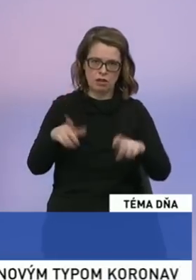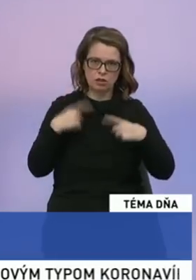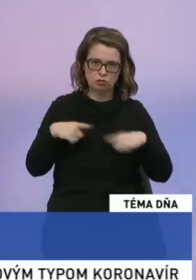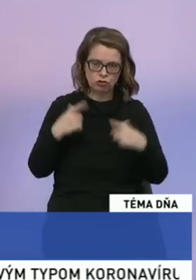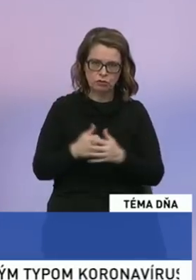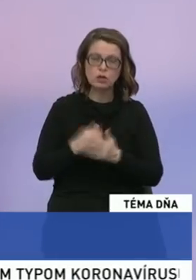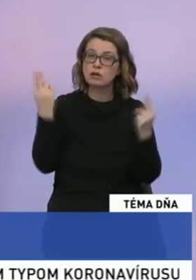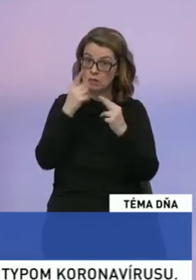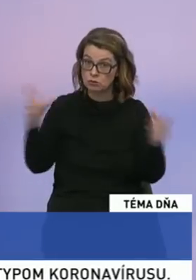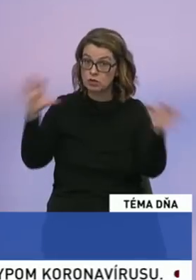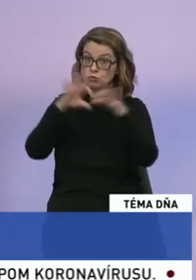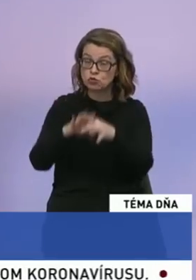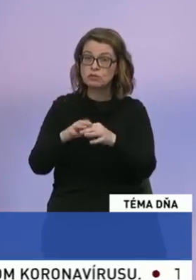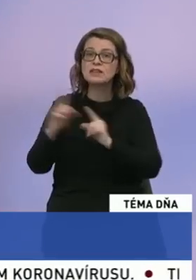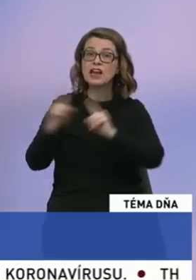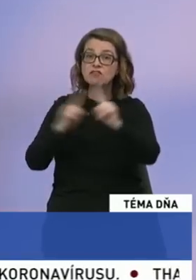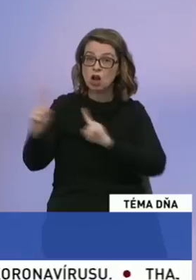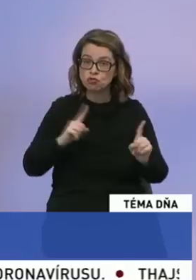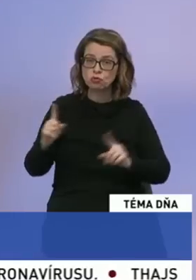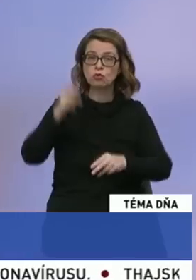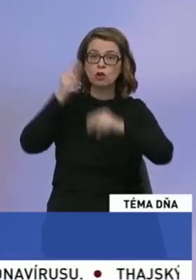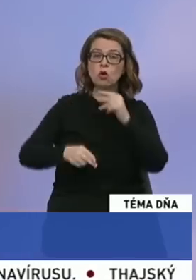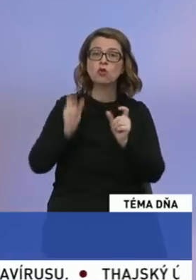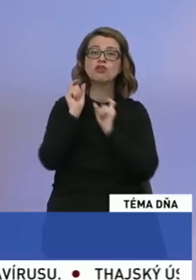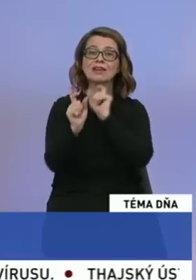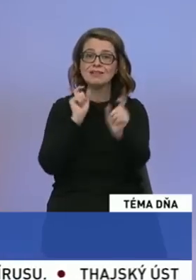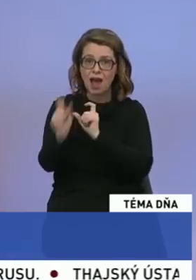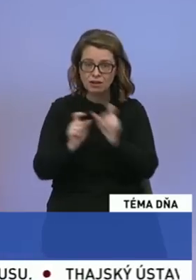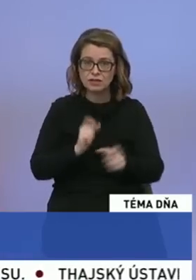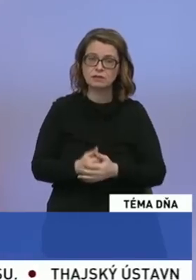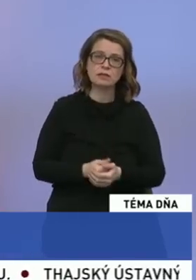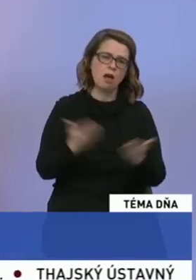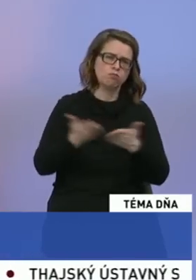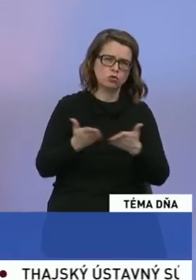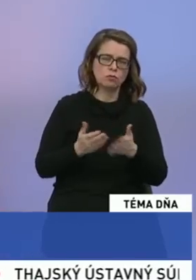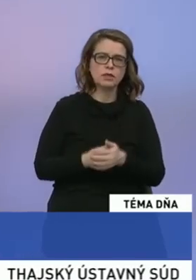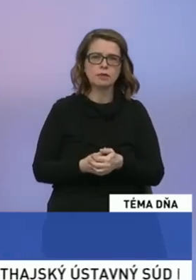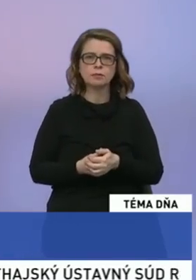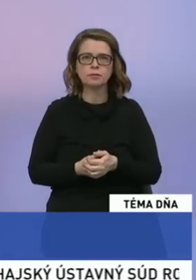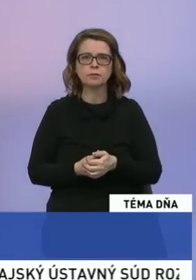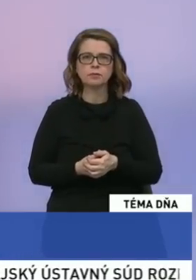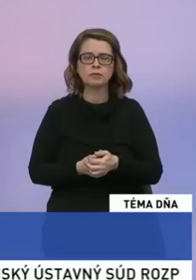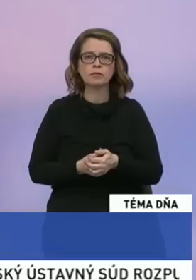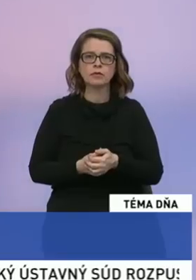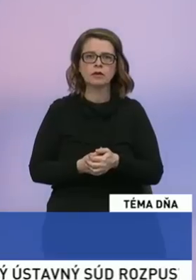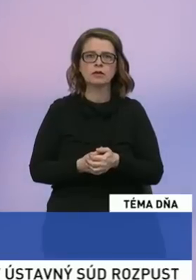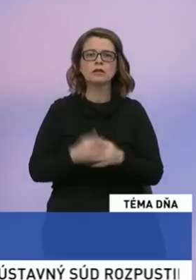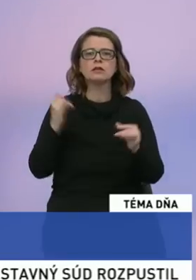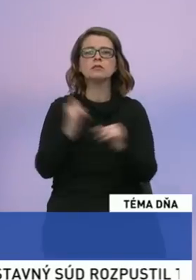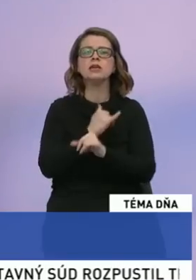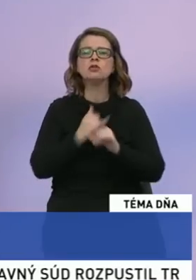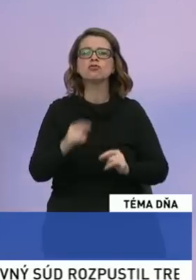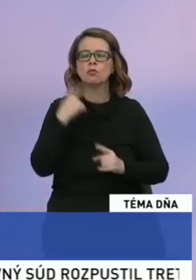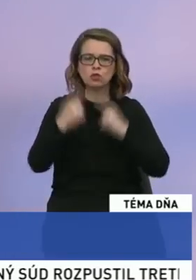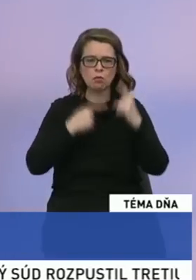úzko súvisí infraštruktúra, dobudovanie ďalnice a tak ďalej a tak ďalej. Takže zbytočne sa budeme otešovať